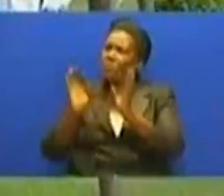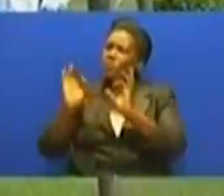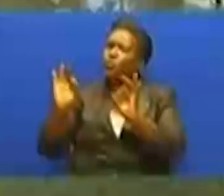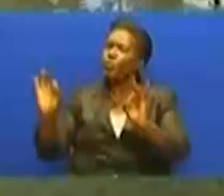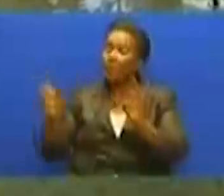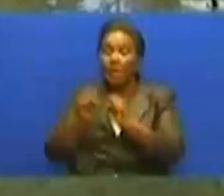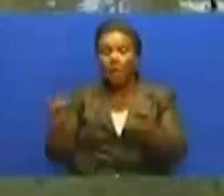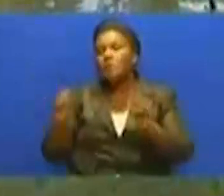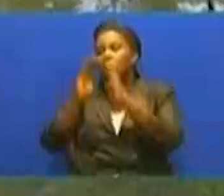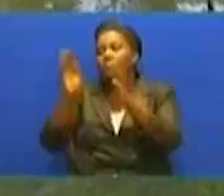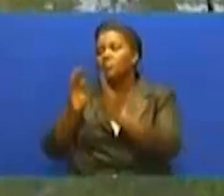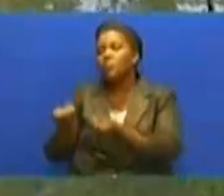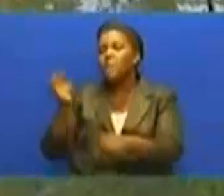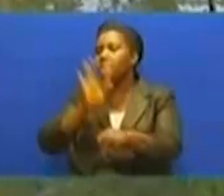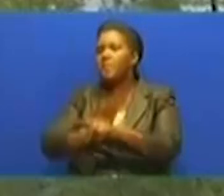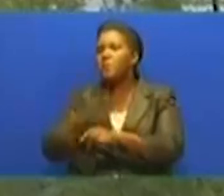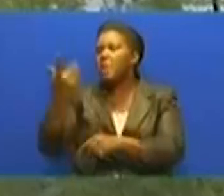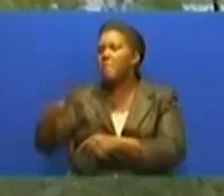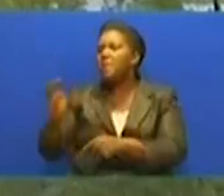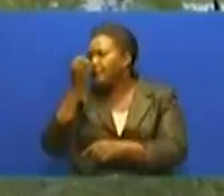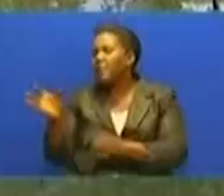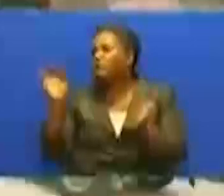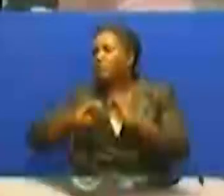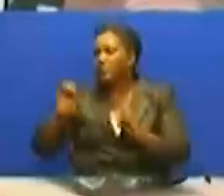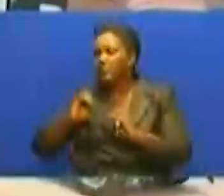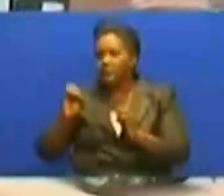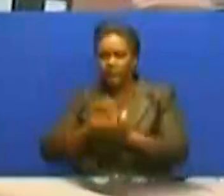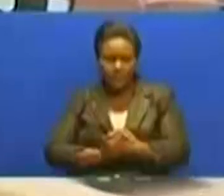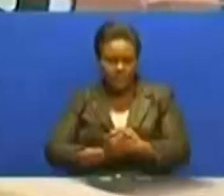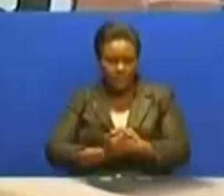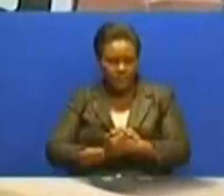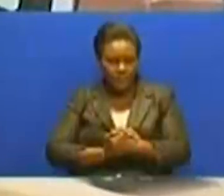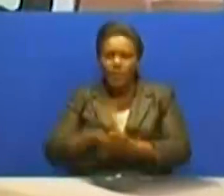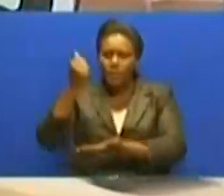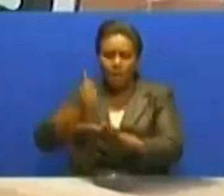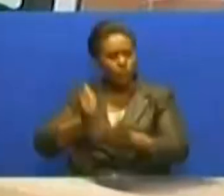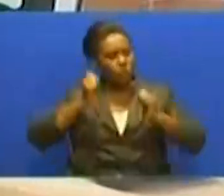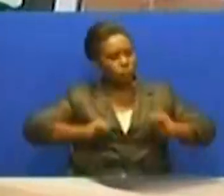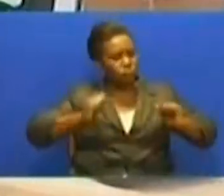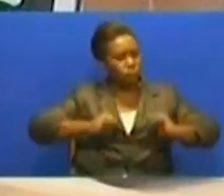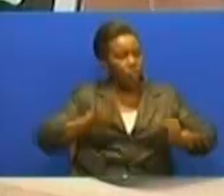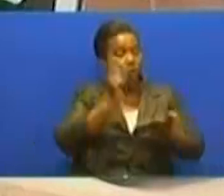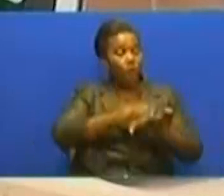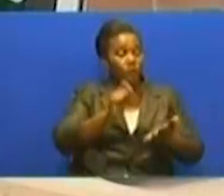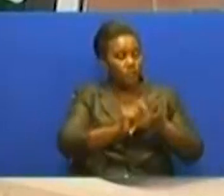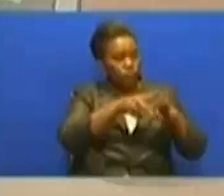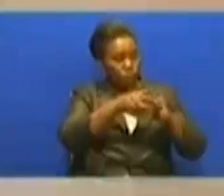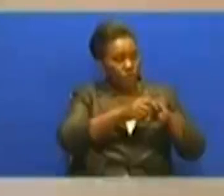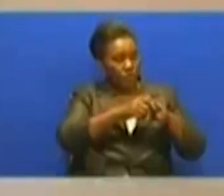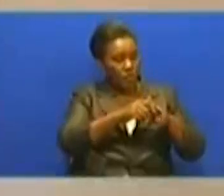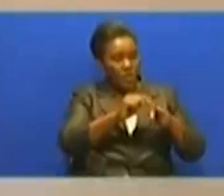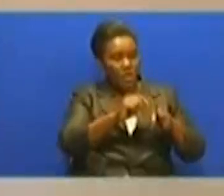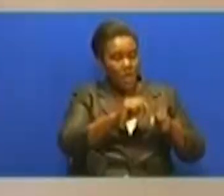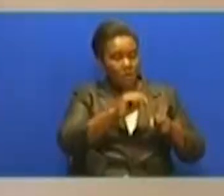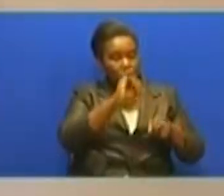mzuri, baki hile odekana, hakuna mjidombinu ambayo ndesapota, aamagi kutoka enyo hili. Nikafika kwenye ofisi za muandisi wa